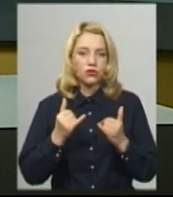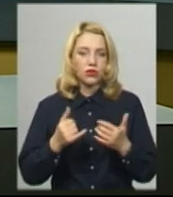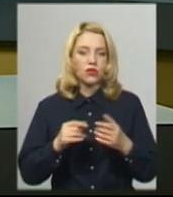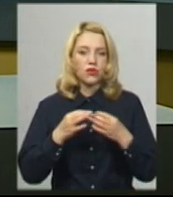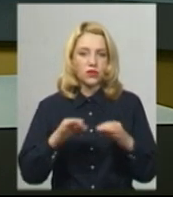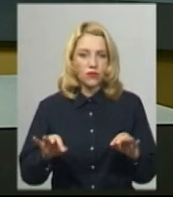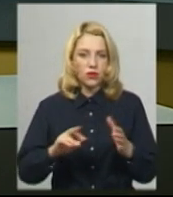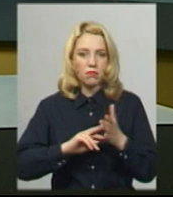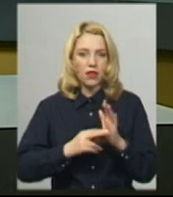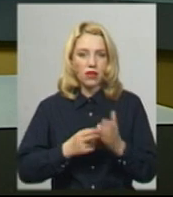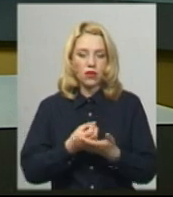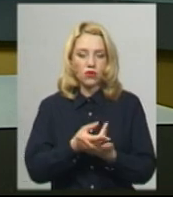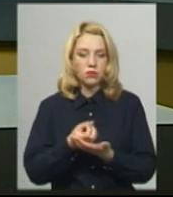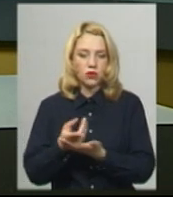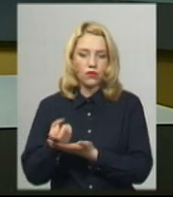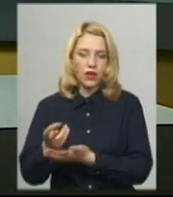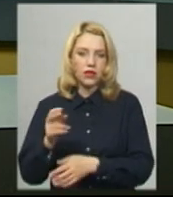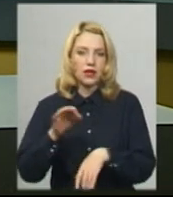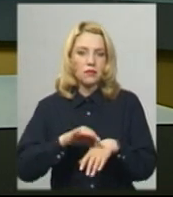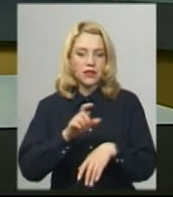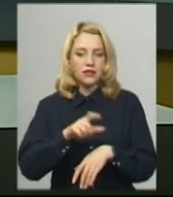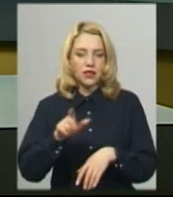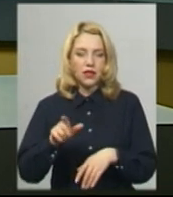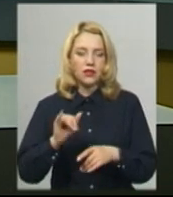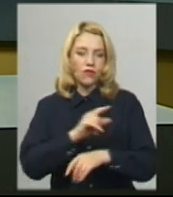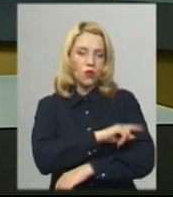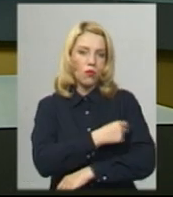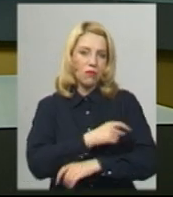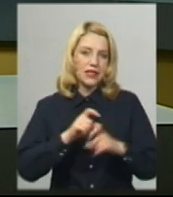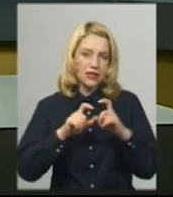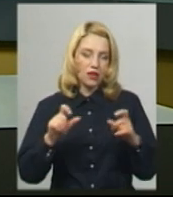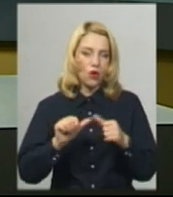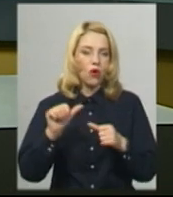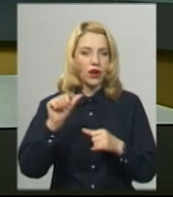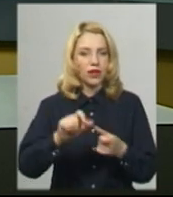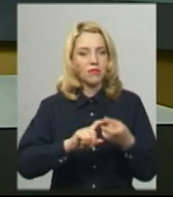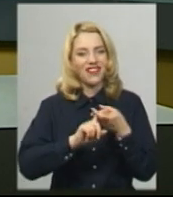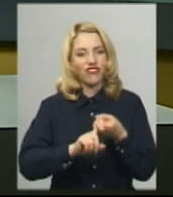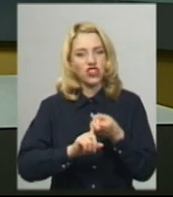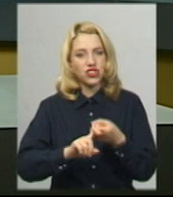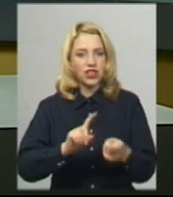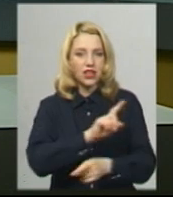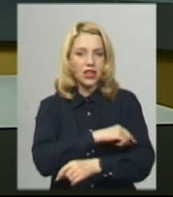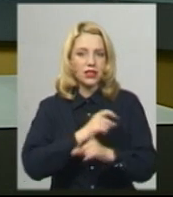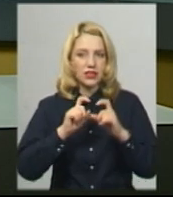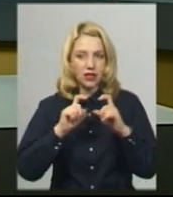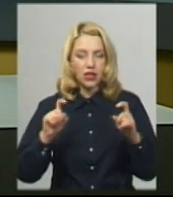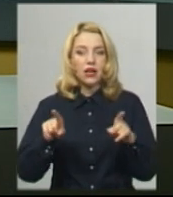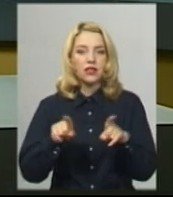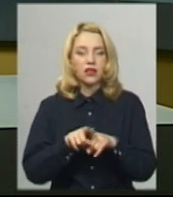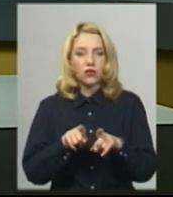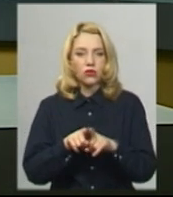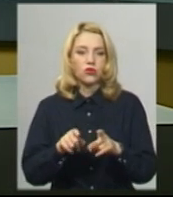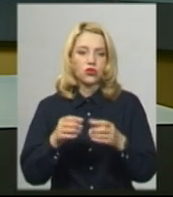планова госпіталізація пацієнтів у медзаклади, крім інфекційних лікарень. Роман Примош додає, наразі дозволено послабити